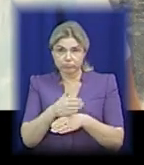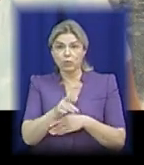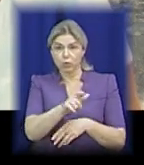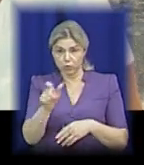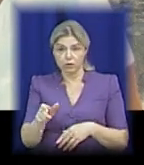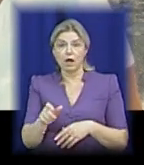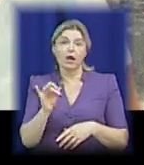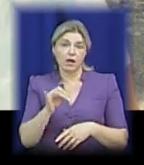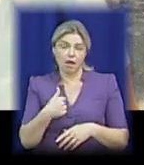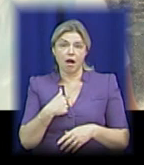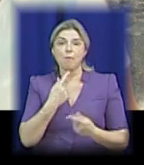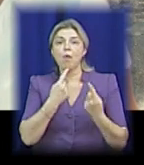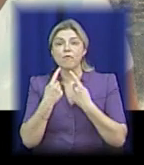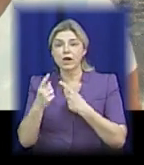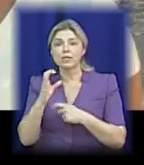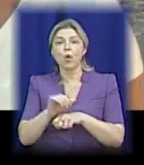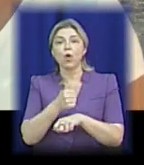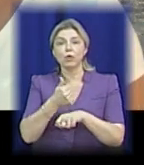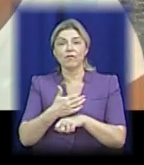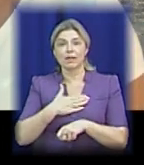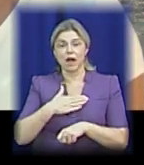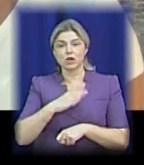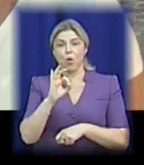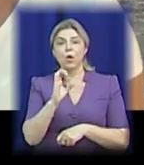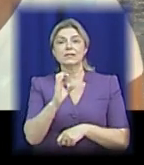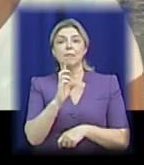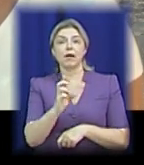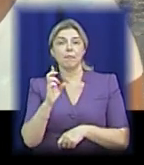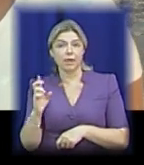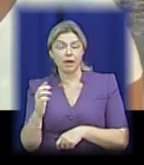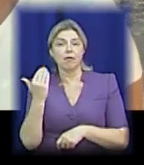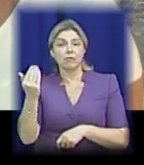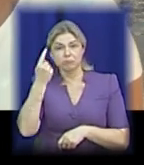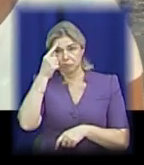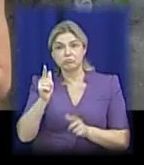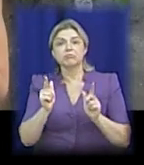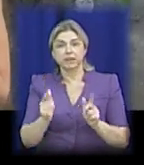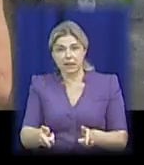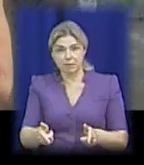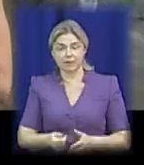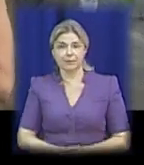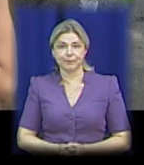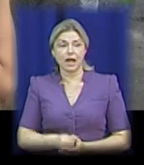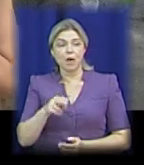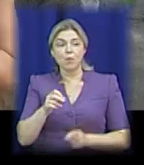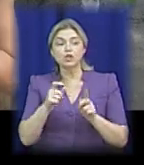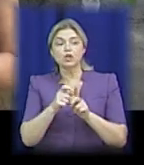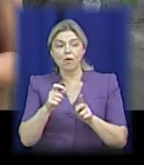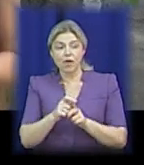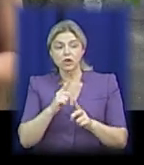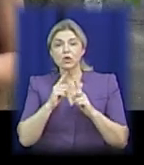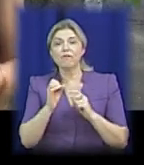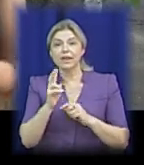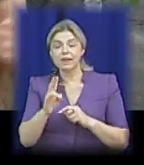я поговорила з головою нашого ОСББ. Вона цю ініціативу підтримала. За словами позаштатної радниці